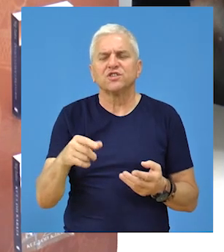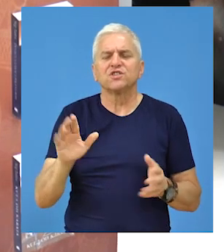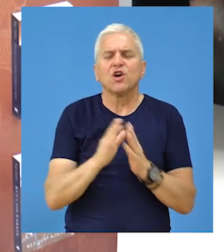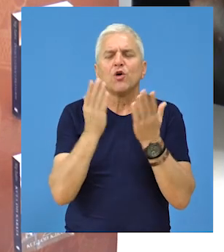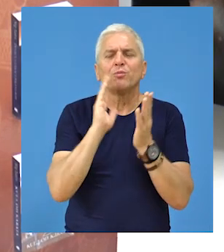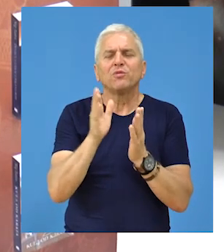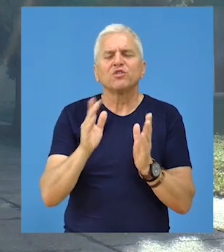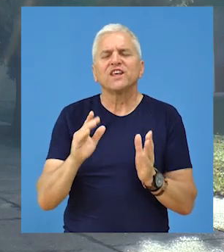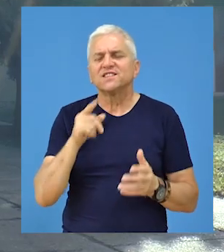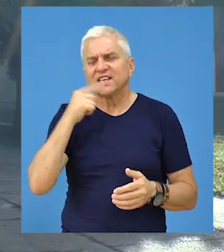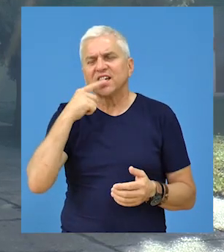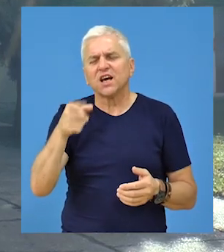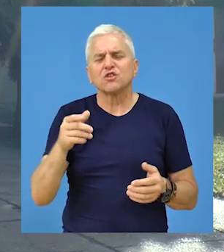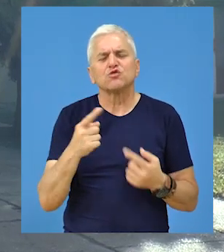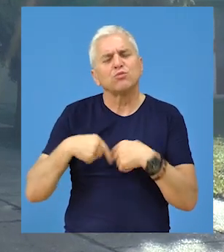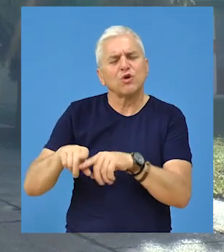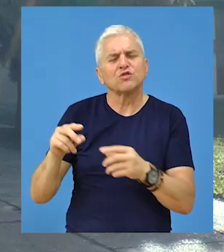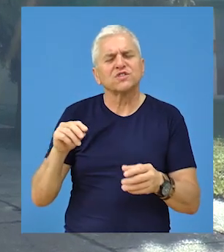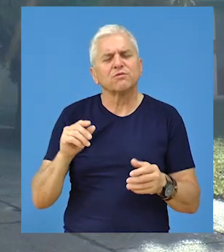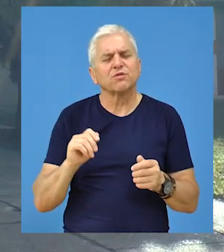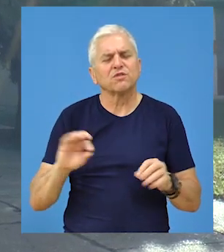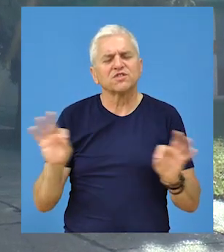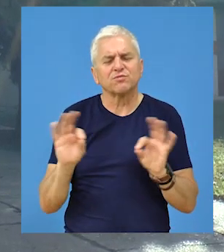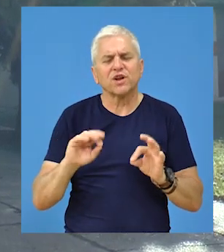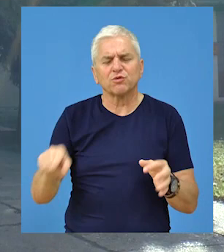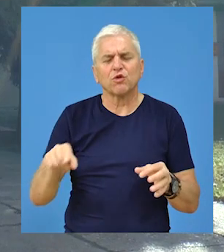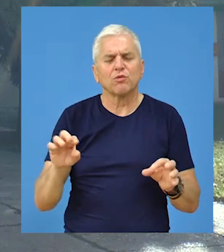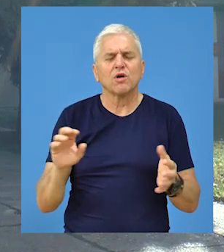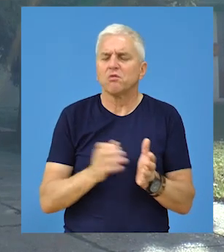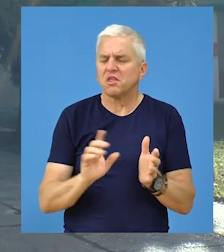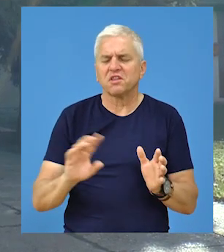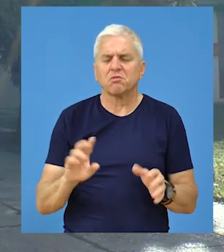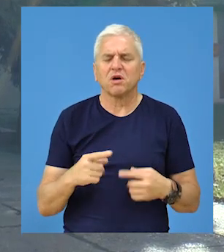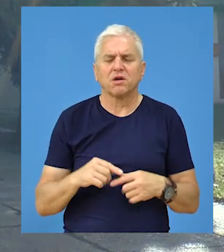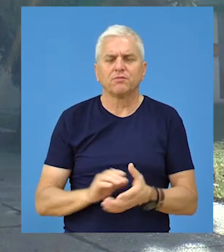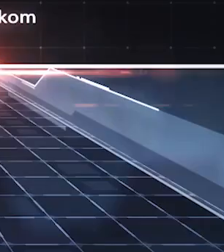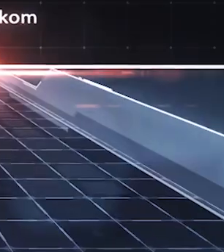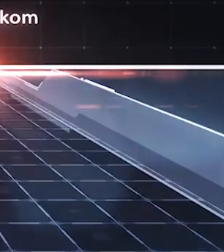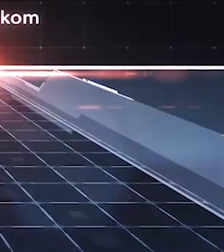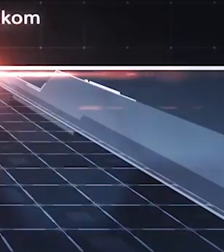u biblioteci kažu da posebne pripreme za učešće u ovom programu nisu potrebne.